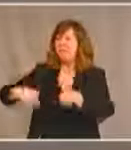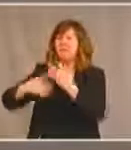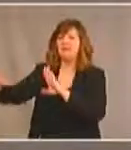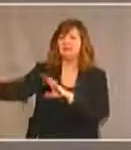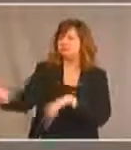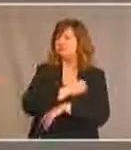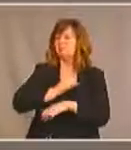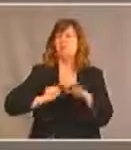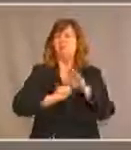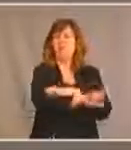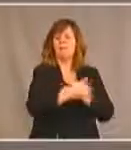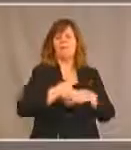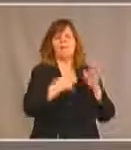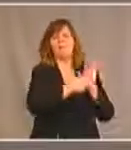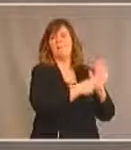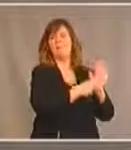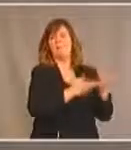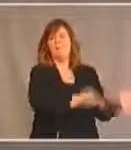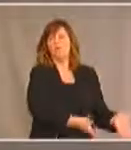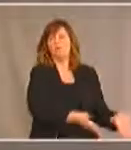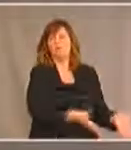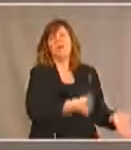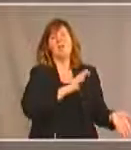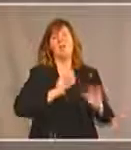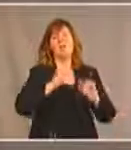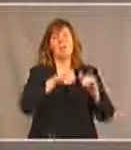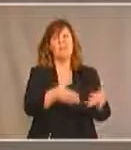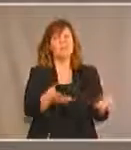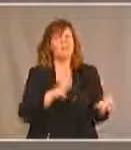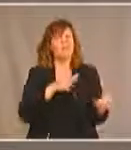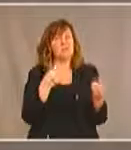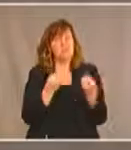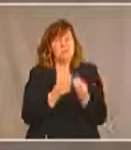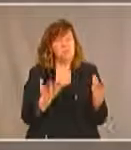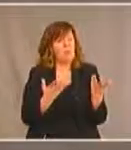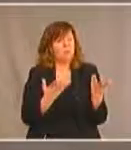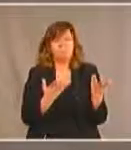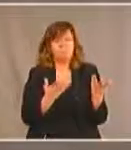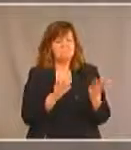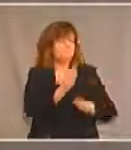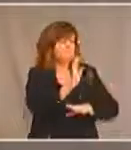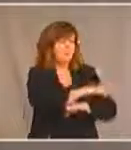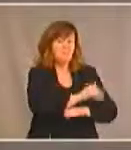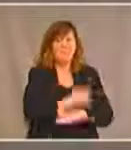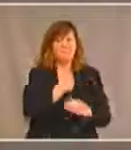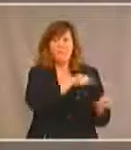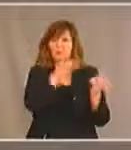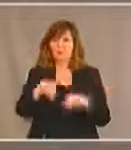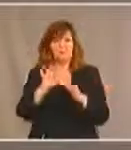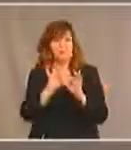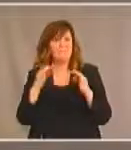de vivre dans les pensionnats. Malheureusement, certains n'ont jamais survécu pour revenir à leur famille ou leur communauté.